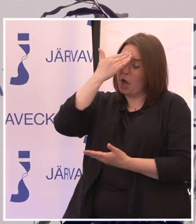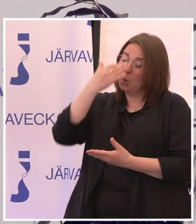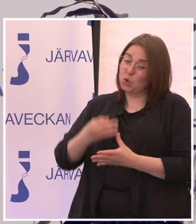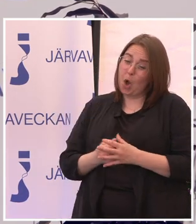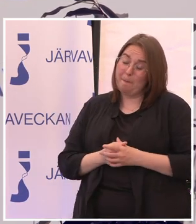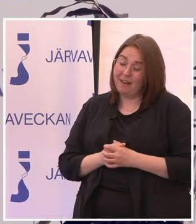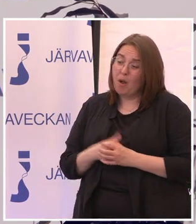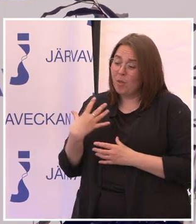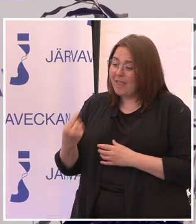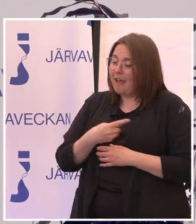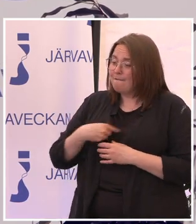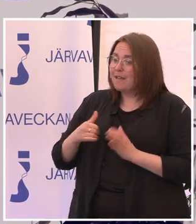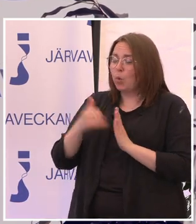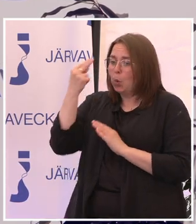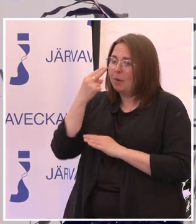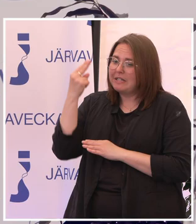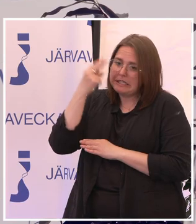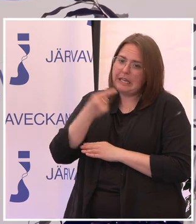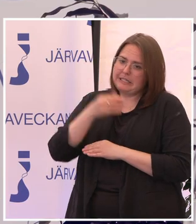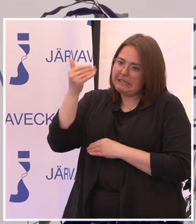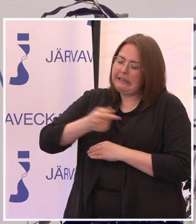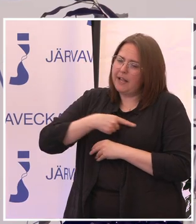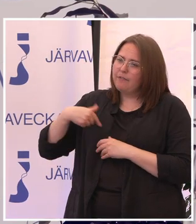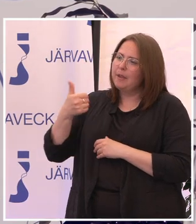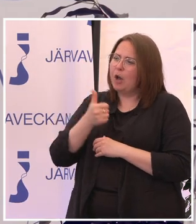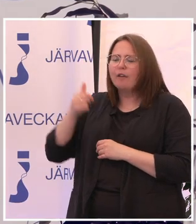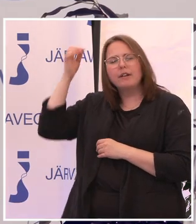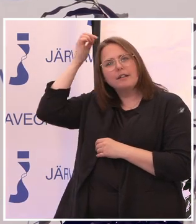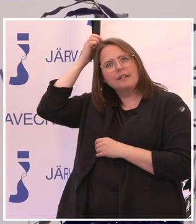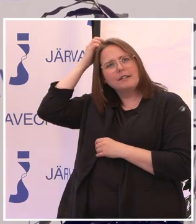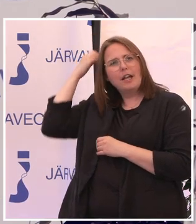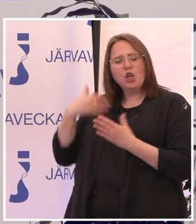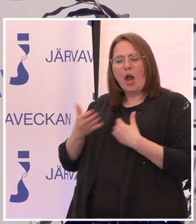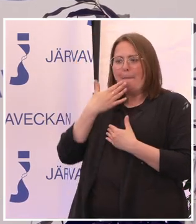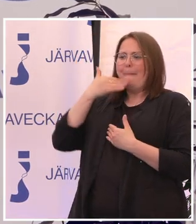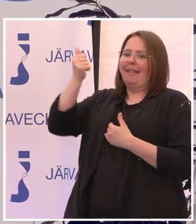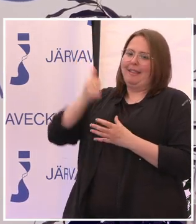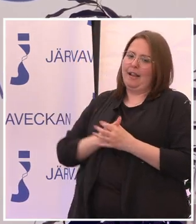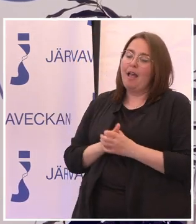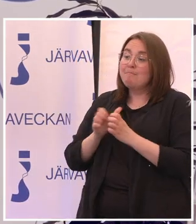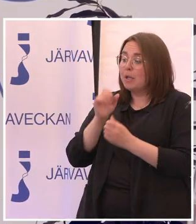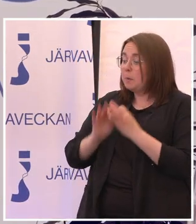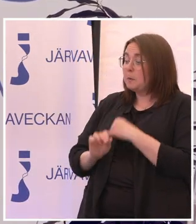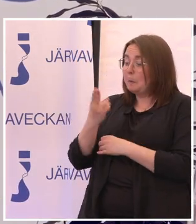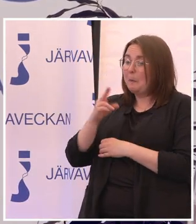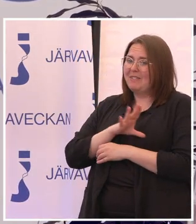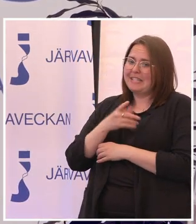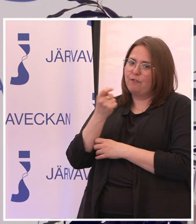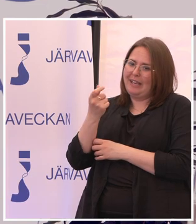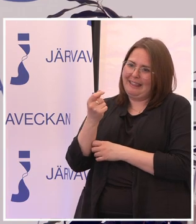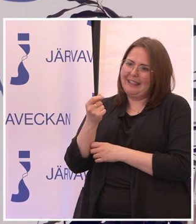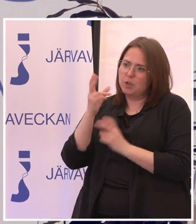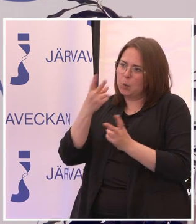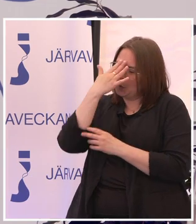där borde ju vi från universitetssidan göra bättre ifrån oss. Men just nu så finns det för lite sån